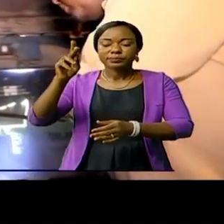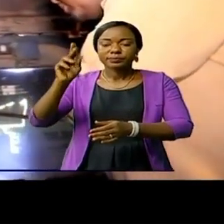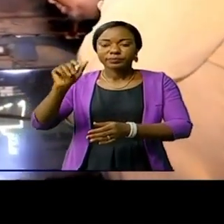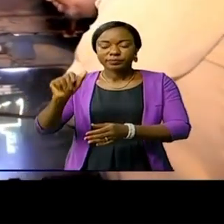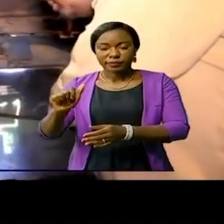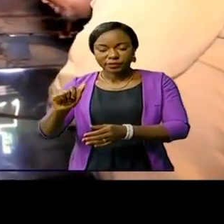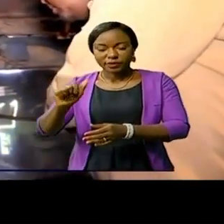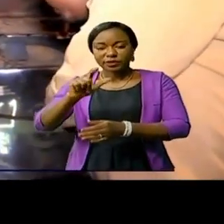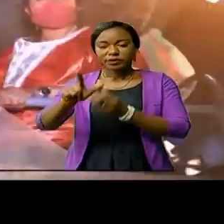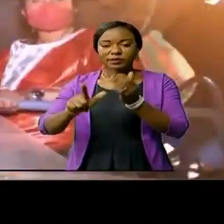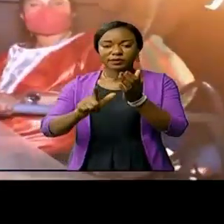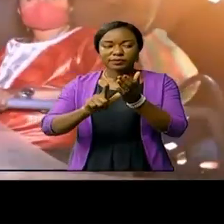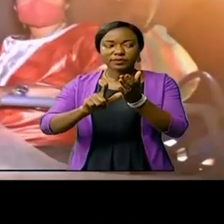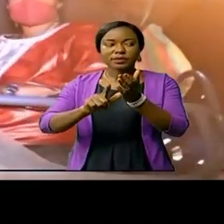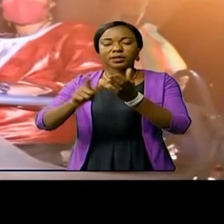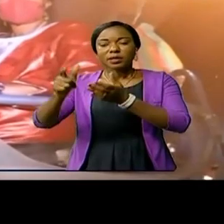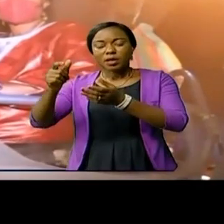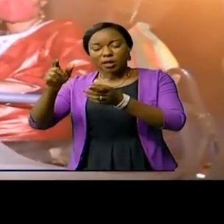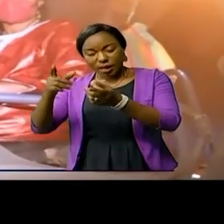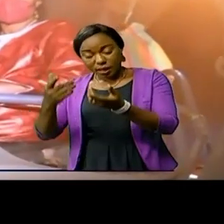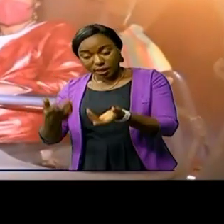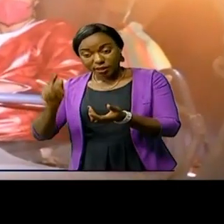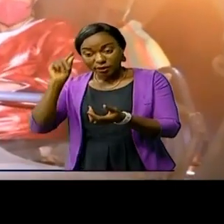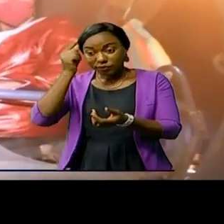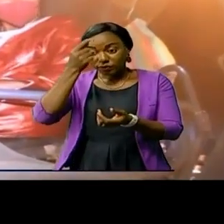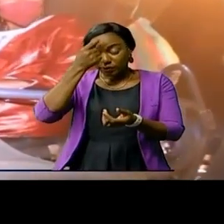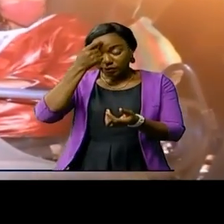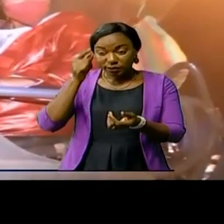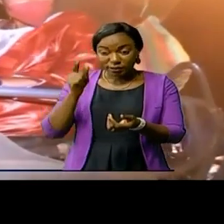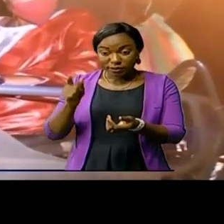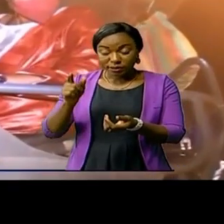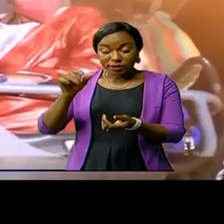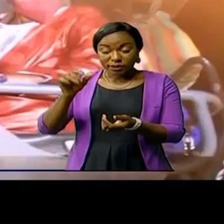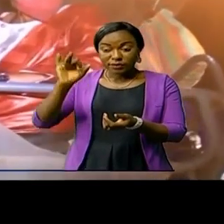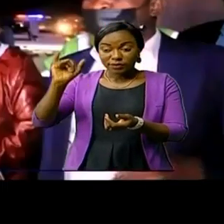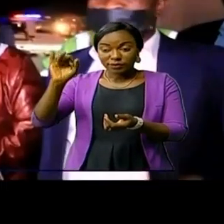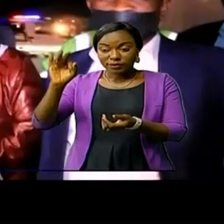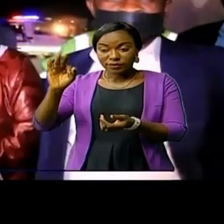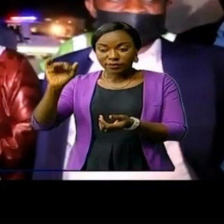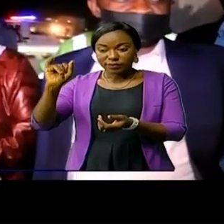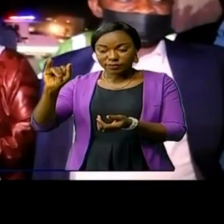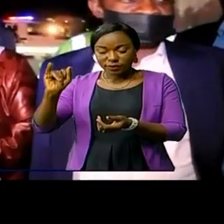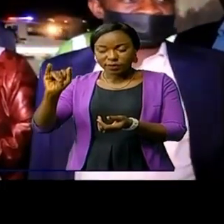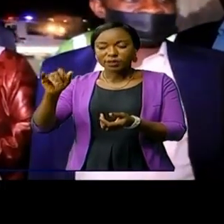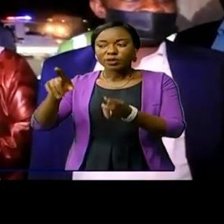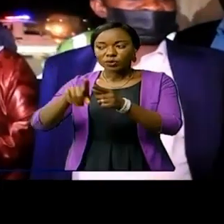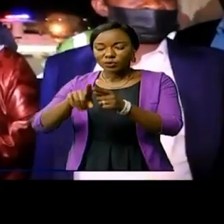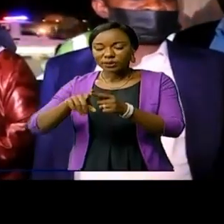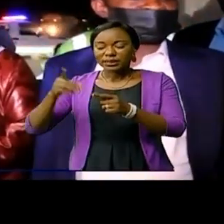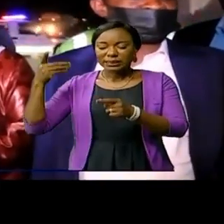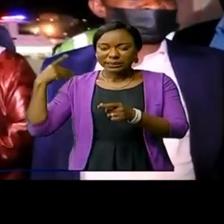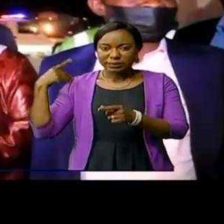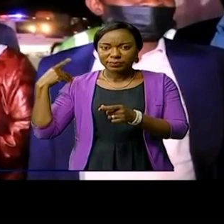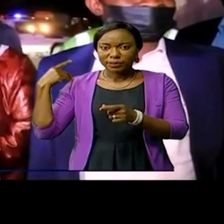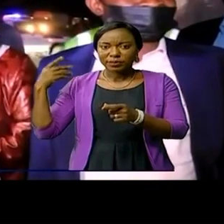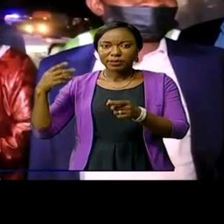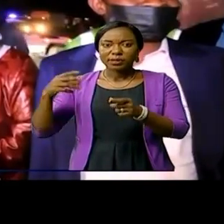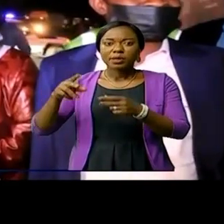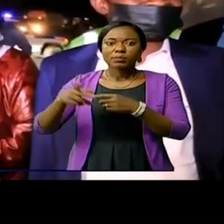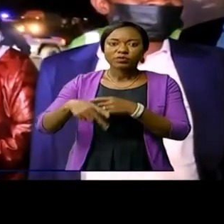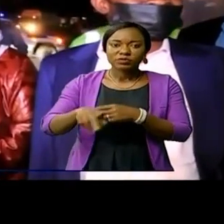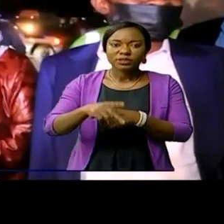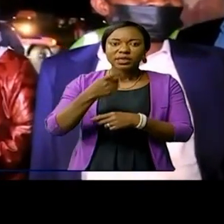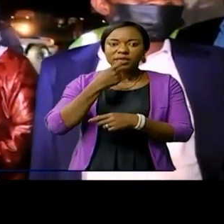Fifi Masuka Saini. Le été rejoint sur le chantier par les députés provinciaux Roy Kaoumba